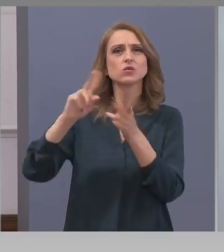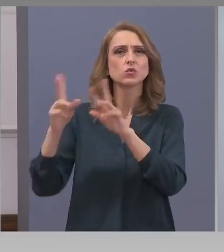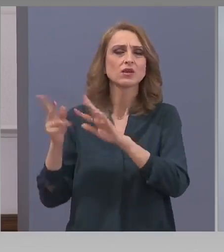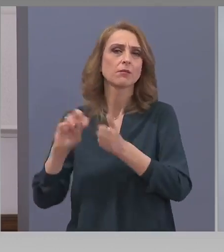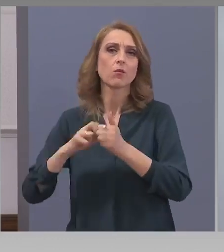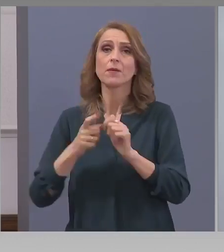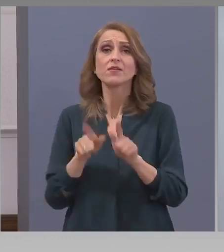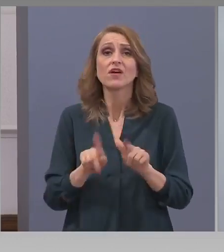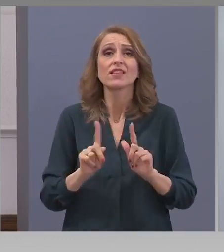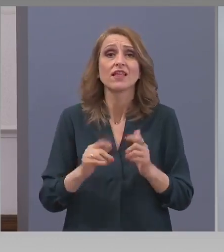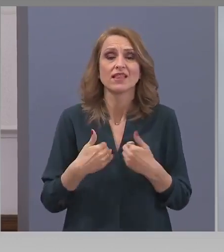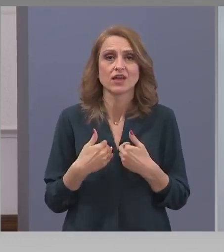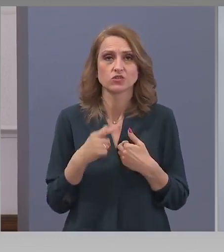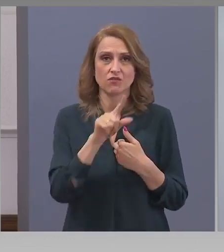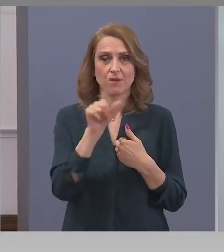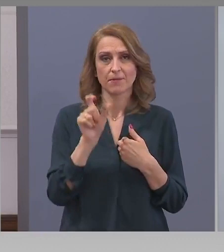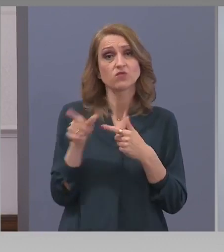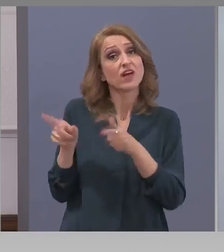не са наш въпрос.